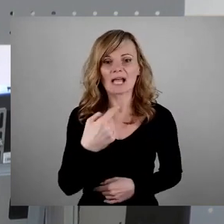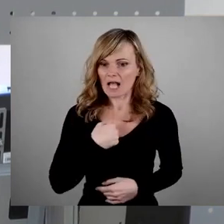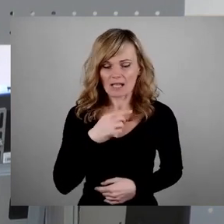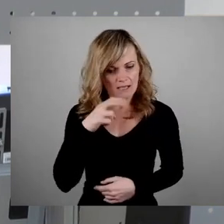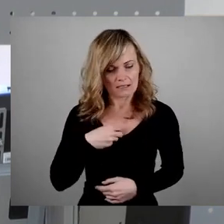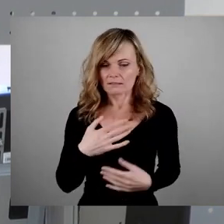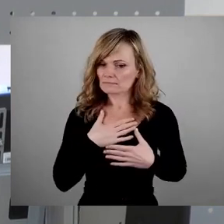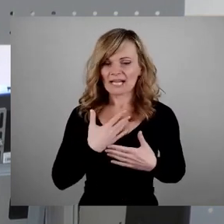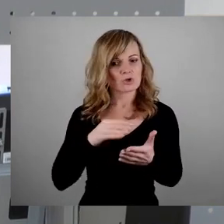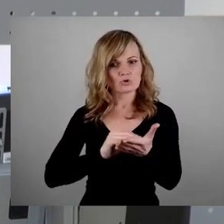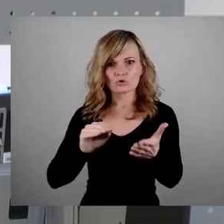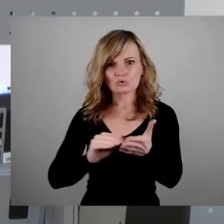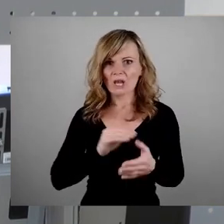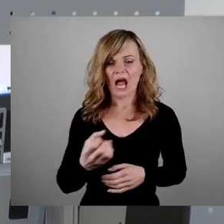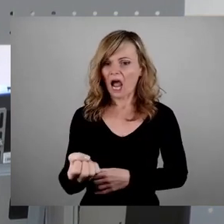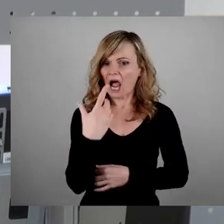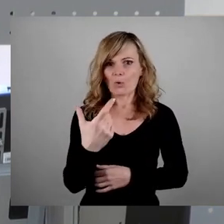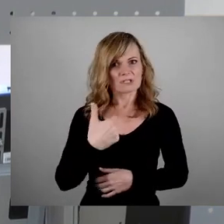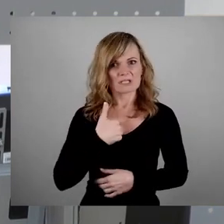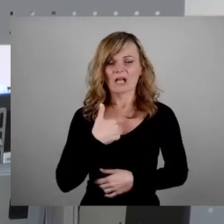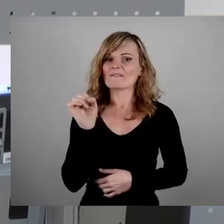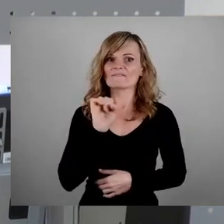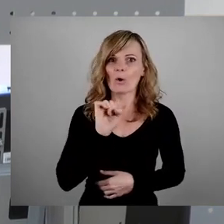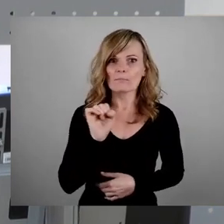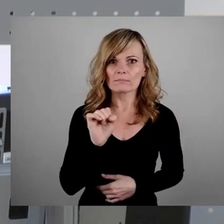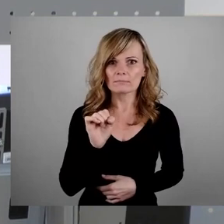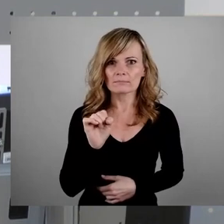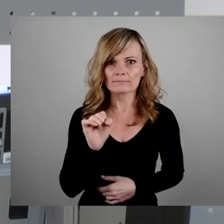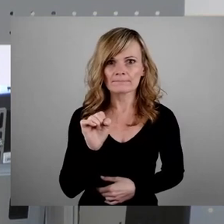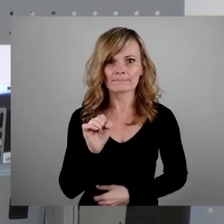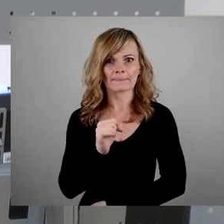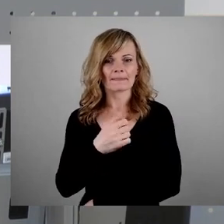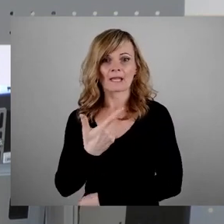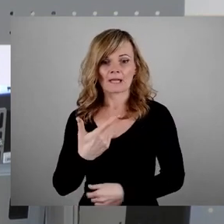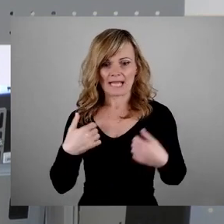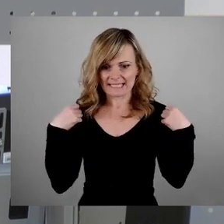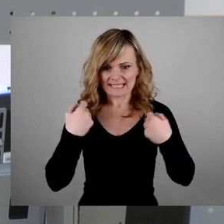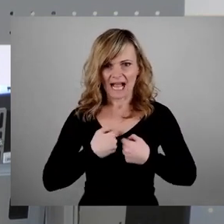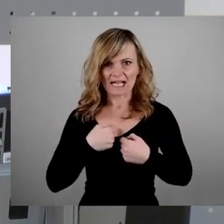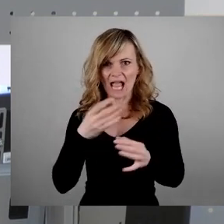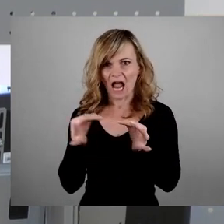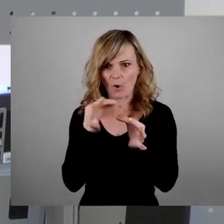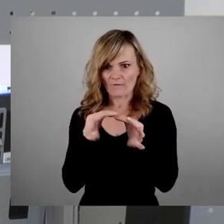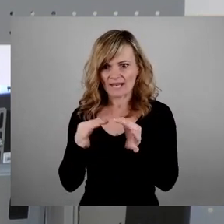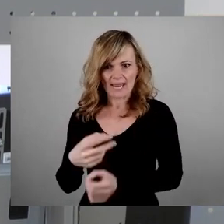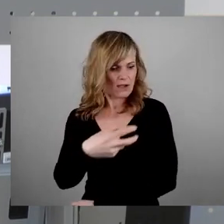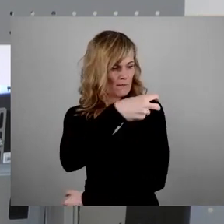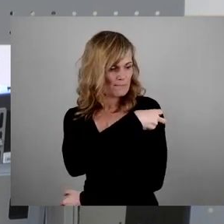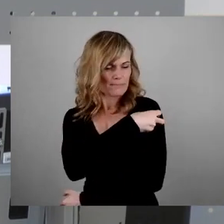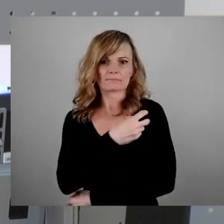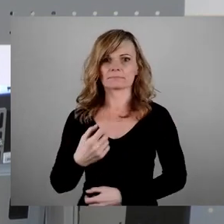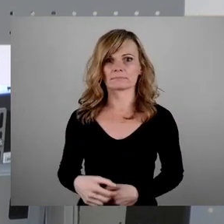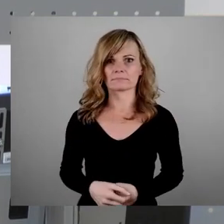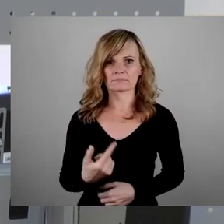aus der Schule rausgeflogen, weil ich einen Aufnäher auf der Jacke hatte, den sollte ich abtrennen. Ich habe ihn nie abgetrennt,